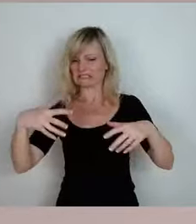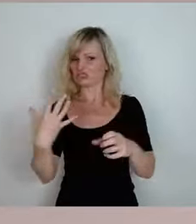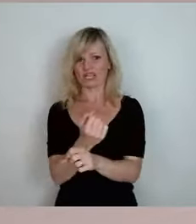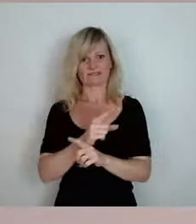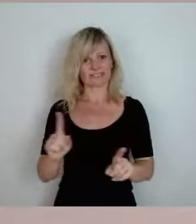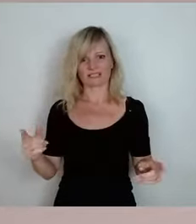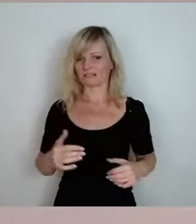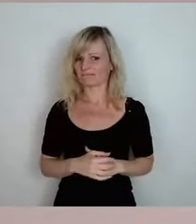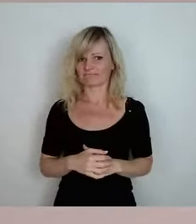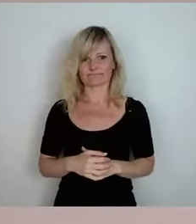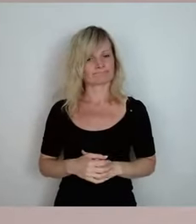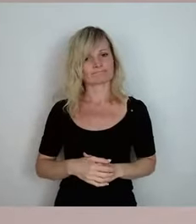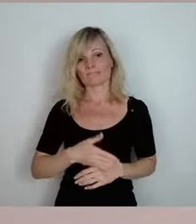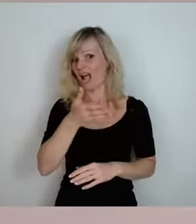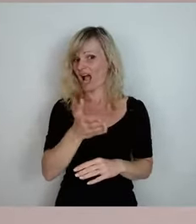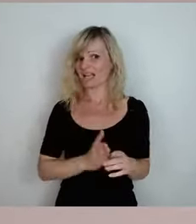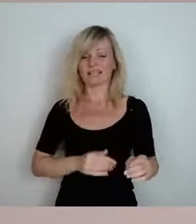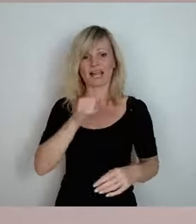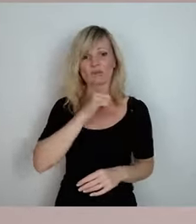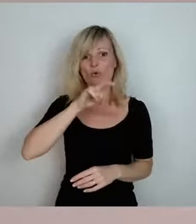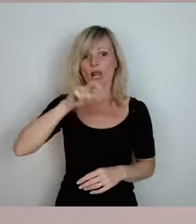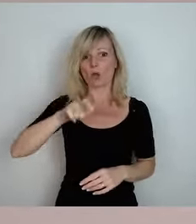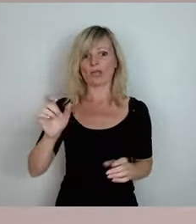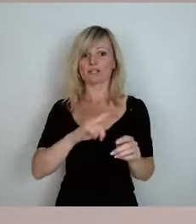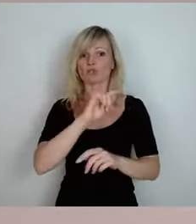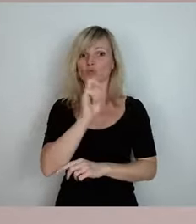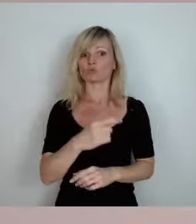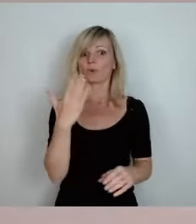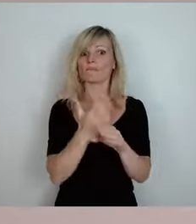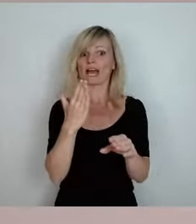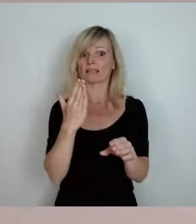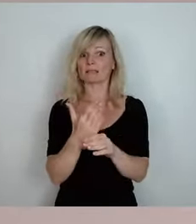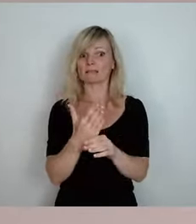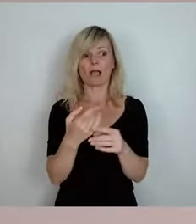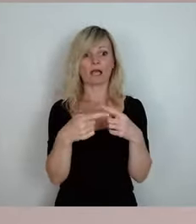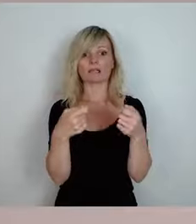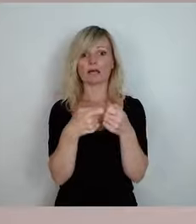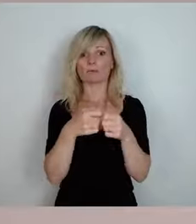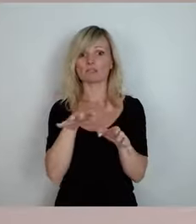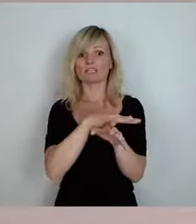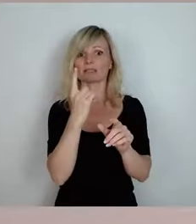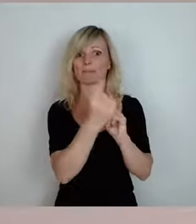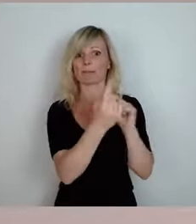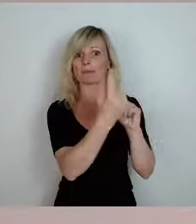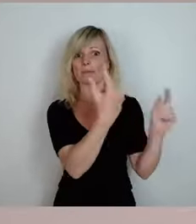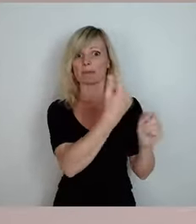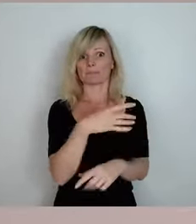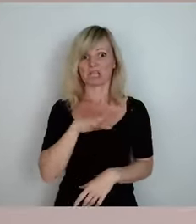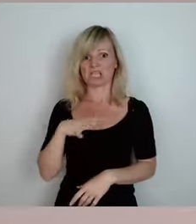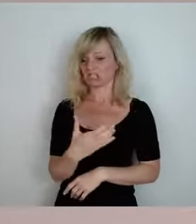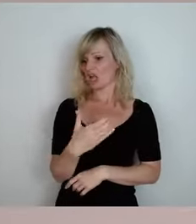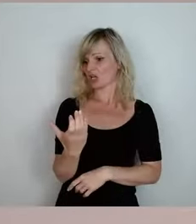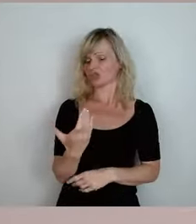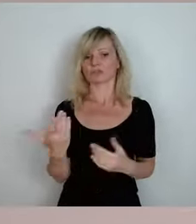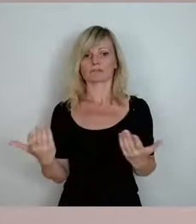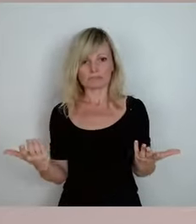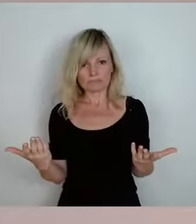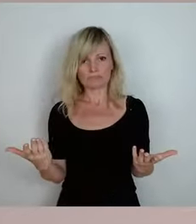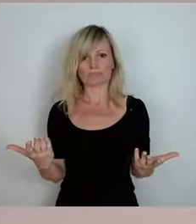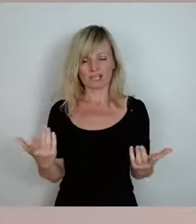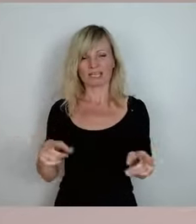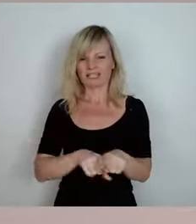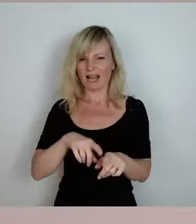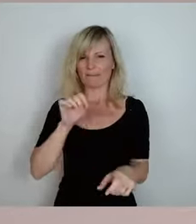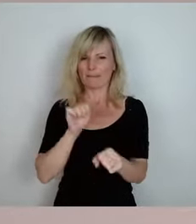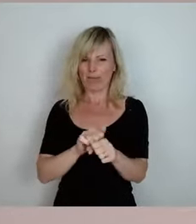Anteil gehabt von jungen Leuten, die mit dem Studium fertig geworden sind, die in andere Bundesländer gegangen sind, haben sich gar nicht um Sachsen gekümmert. Das haben wir mit der Verbeamtung, je